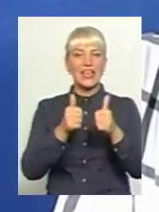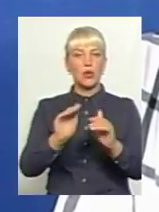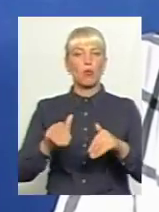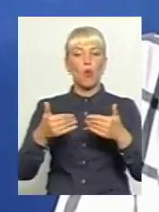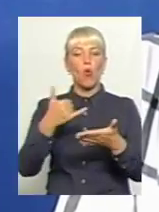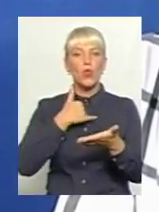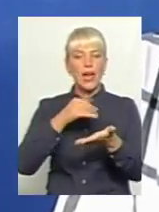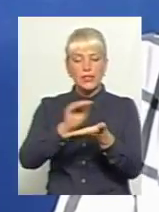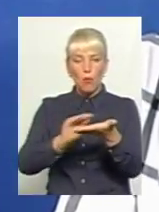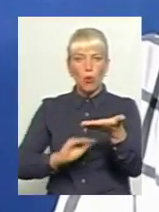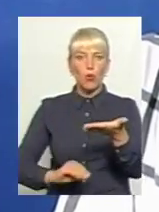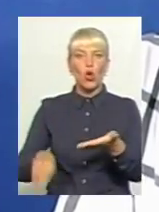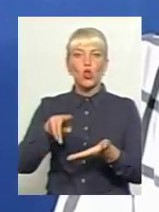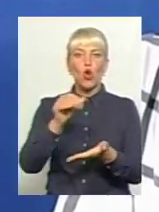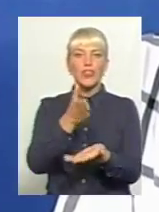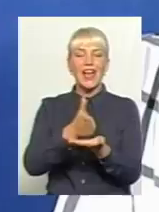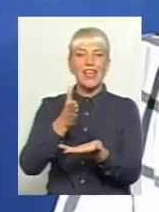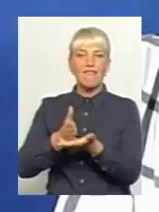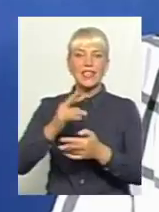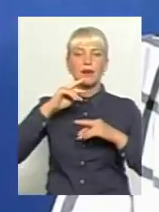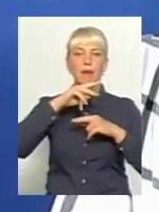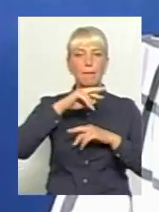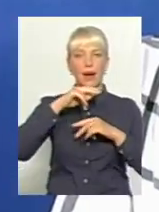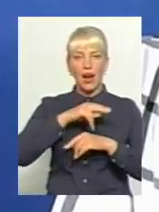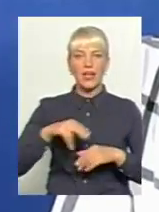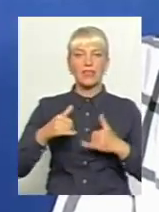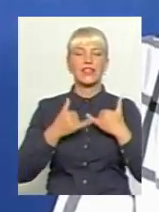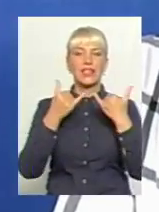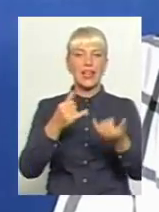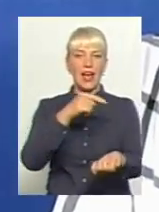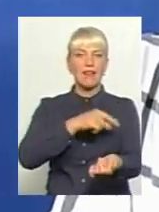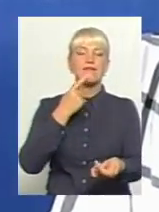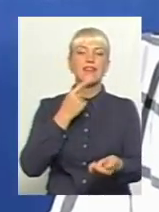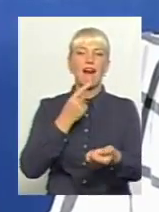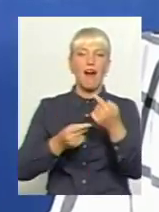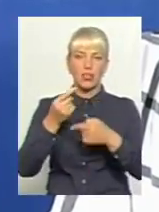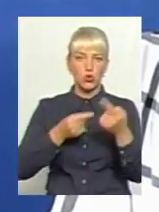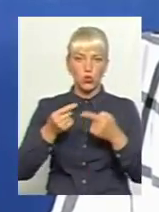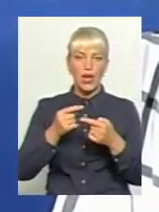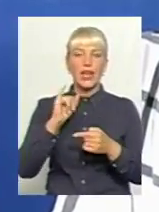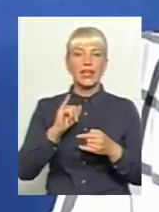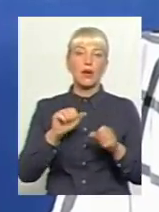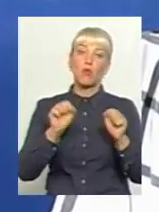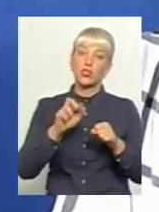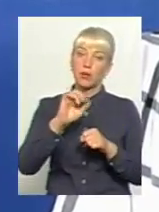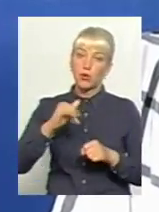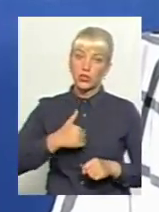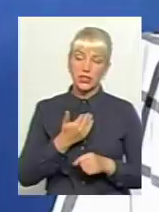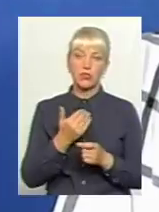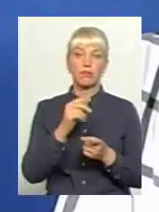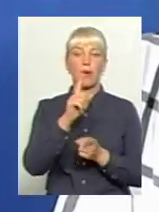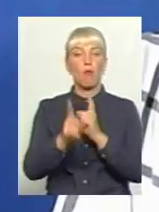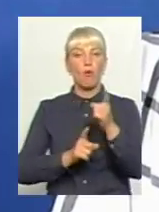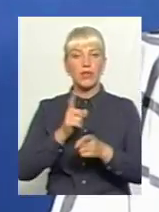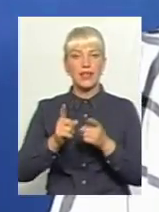прописуються до наявних апаратів для діалізу. І, звичайно, можливо, і хотіло бся поміняти,